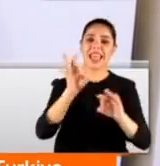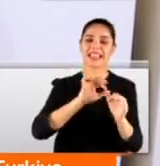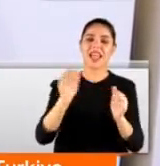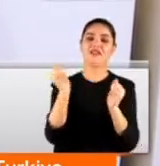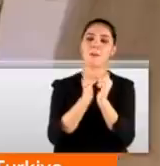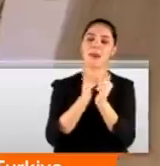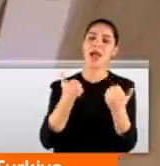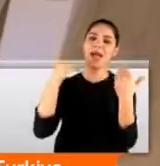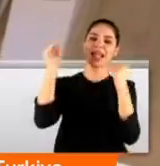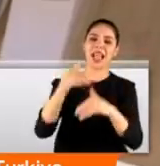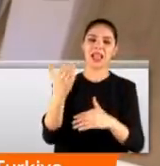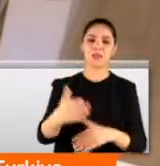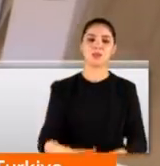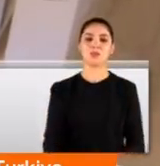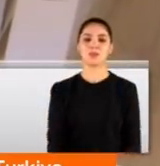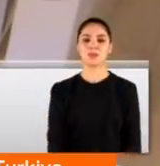eşlik edeceğiz.